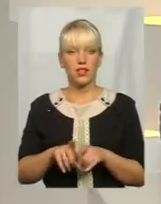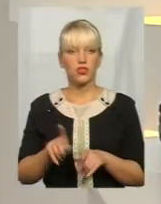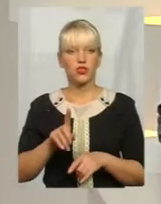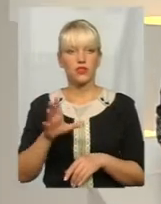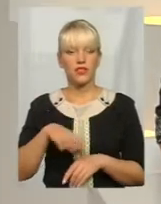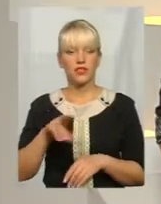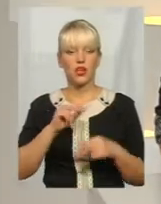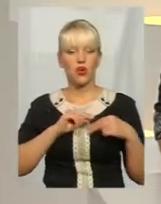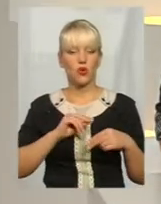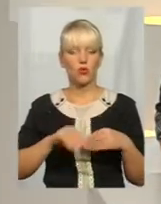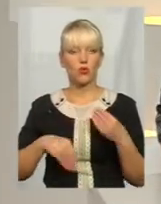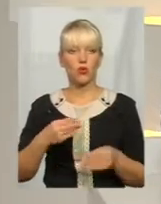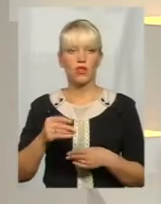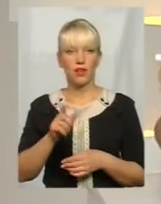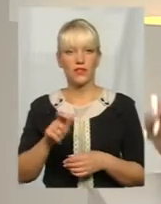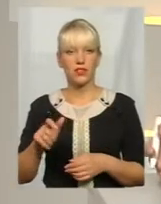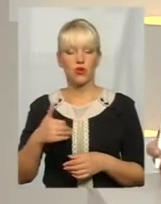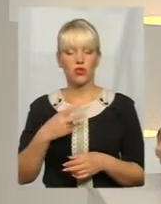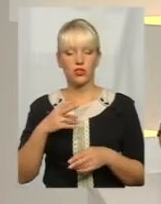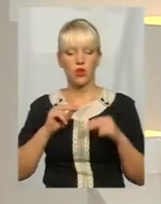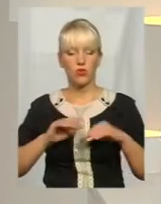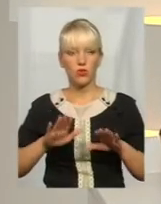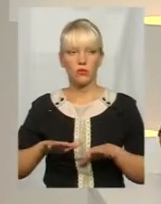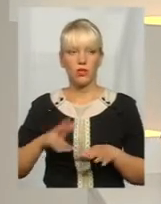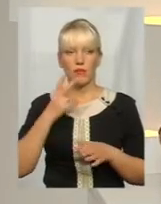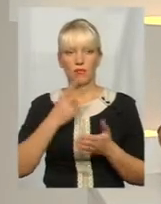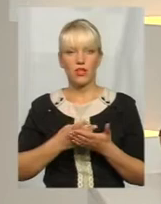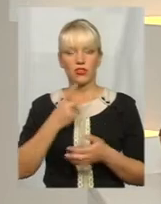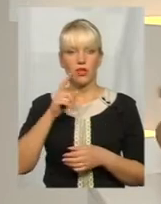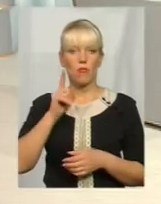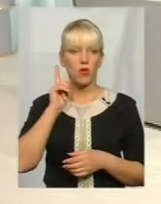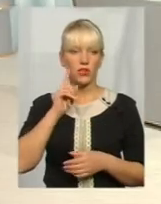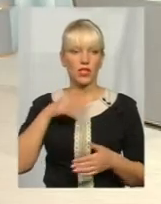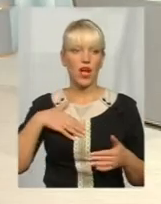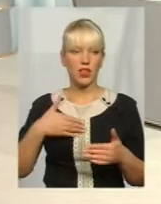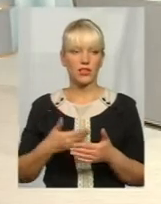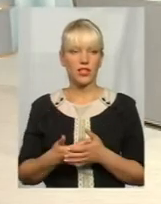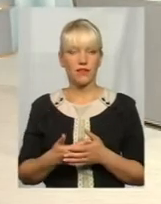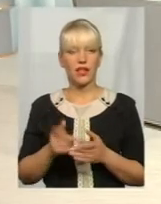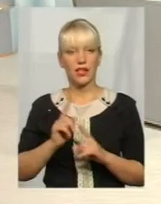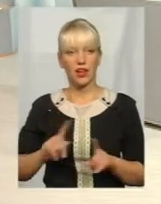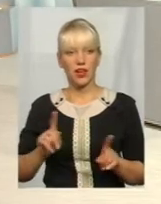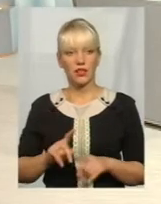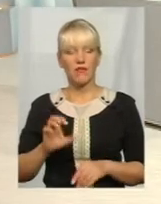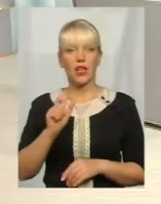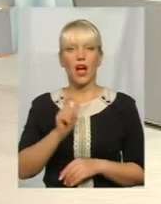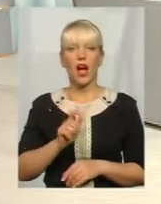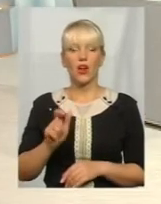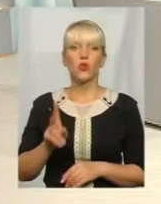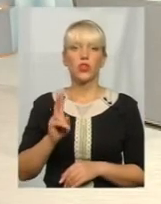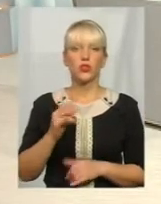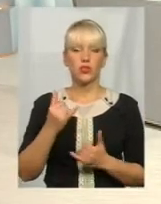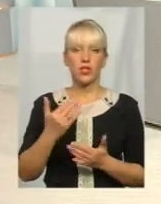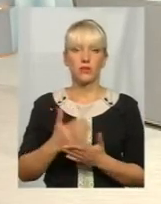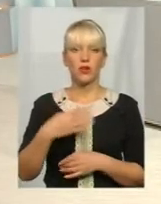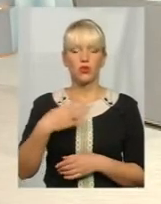всі роботодавці хочуть на робочих місцях своїх бачити, молодих, активних, креативних. А люди, які зараз